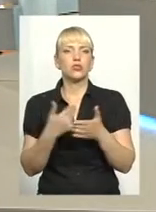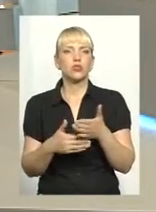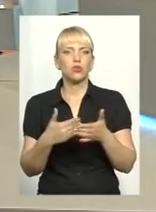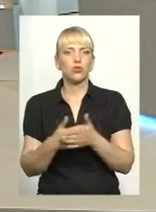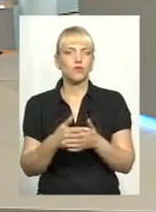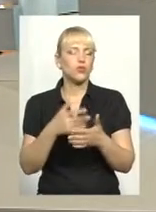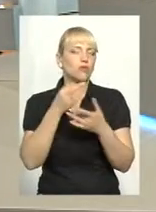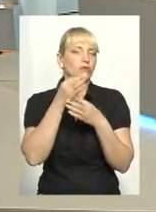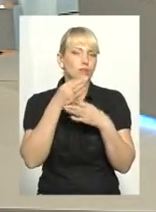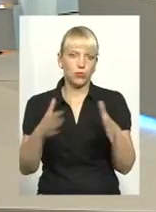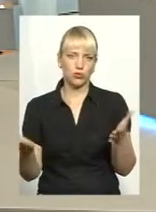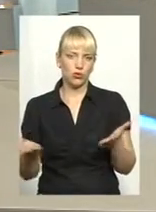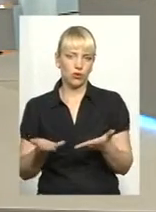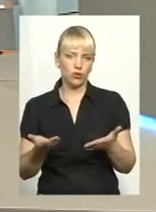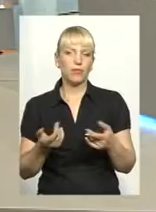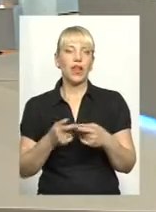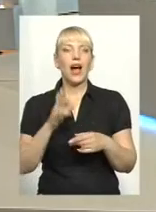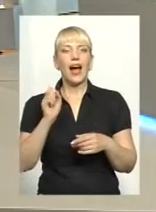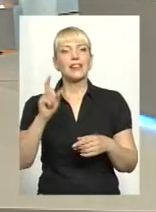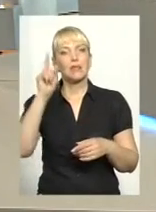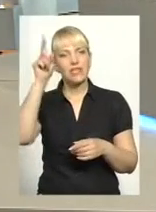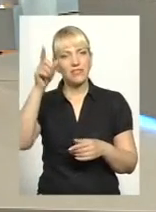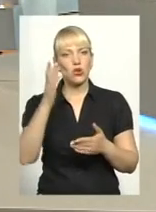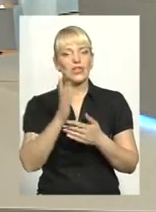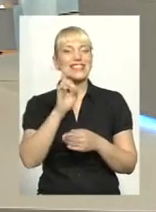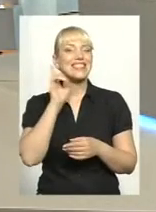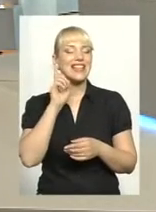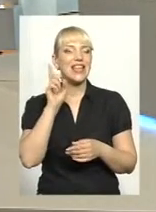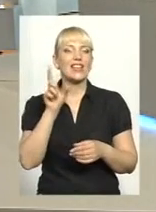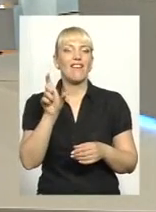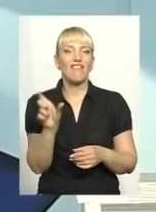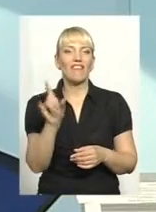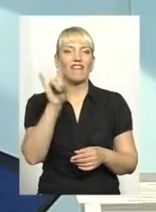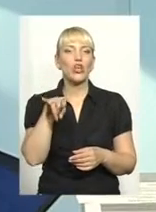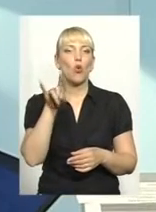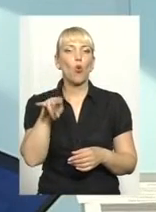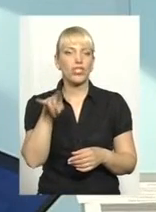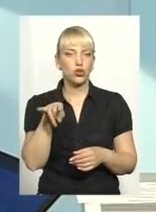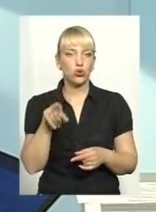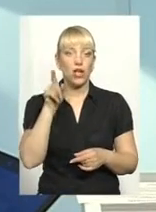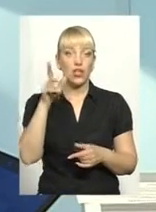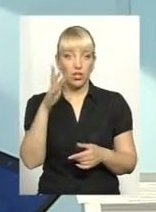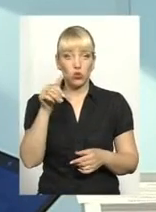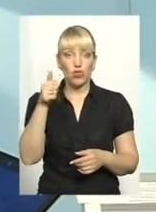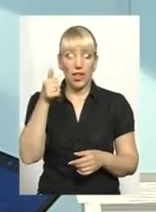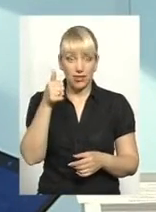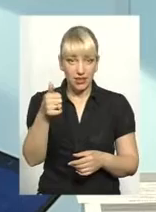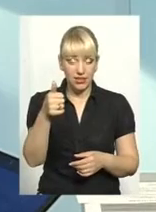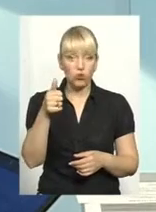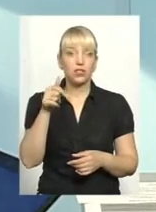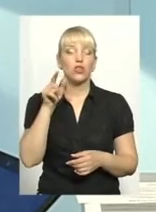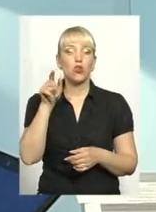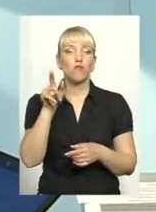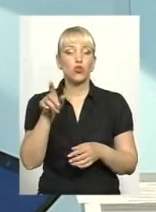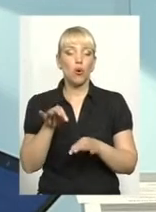абсолютно до всього. Зверху, там є таке зелене віконечко, і це віконечко, якщо на нього натиснути, воно приведе